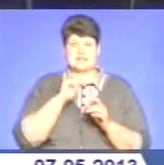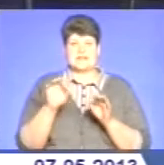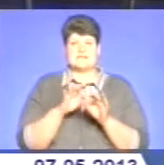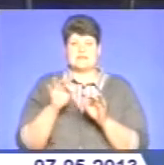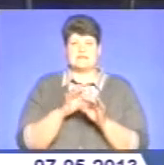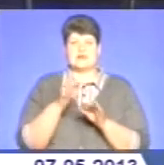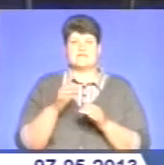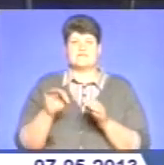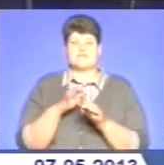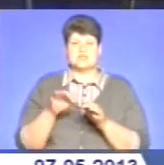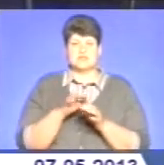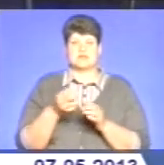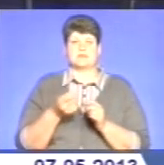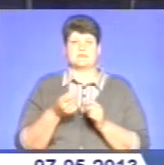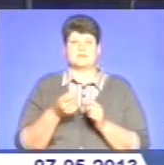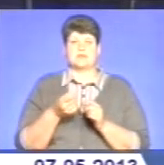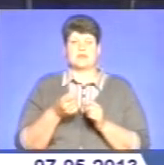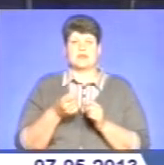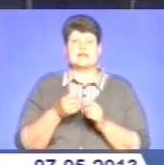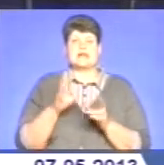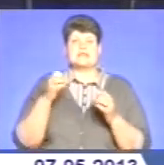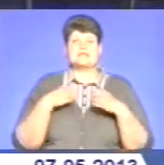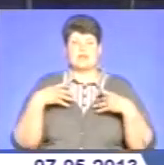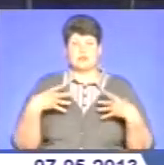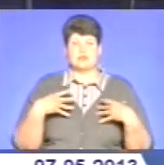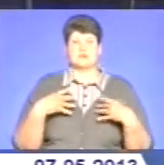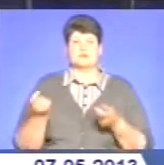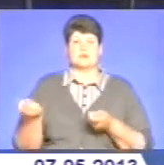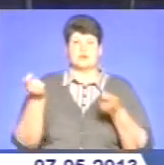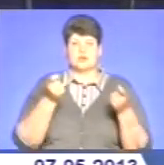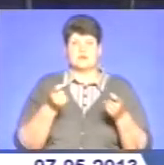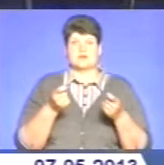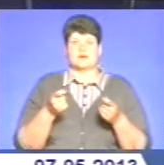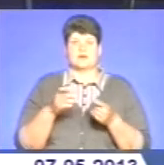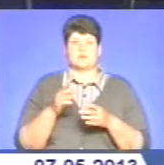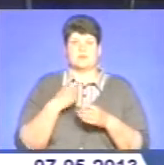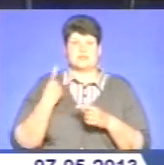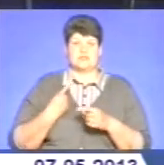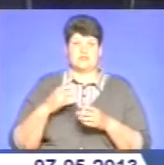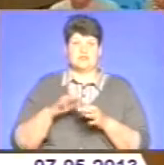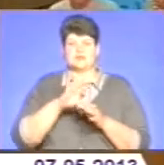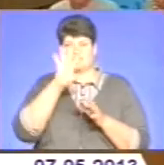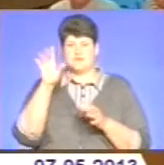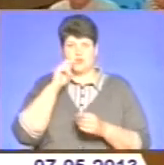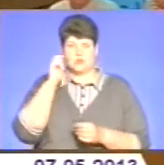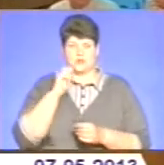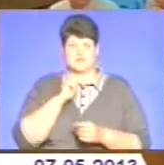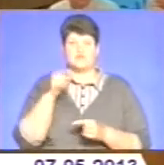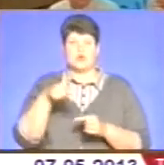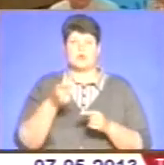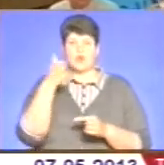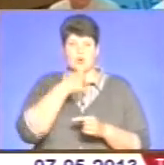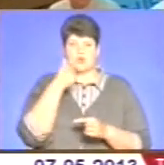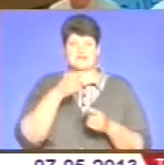вишивки та костюма «Світ вишиванки». На свято покличе майстрів вишивки з усієї України. Цьогоріч